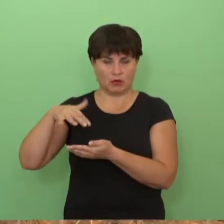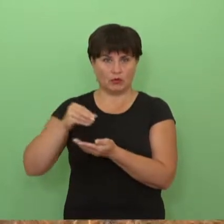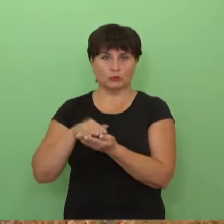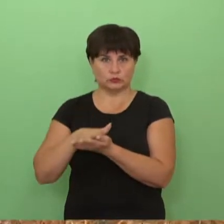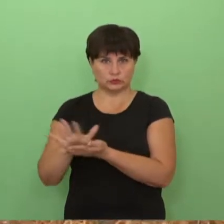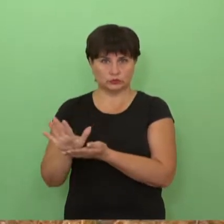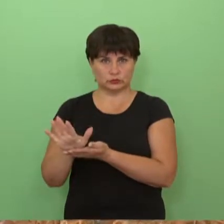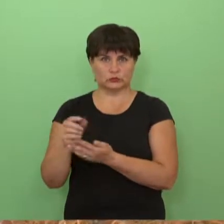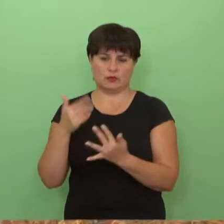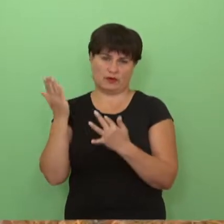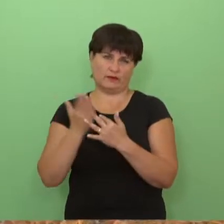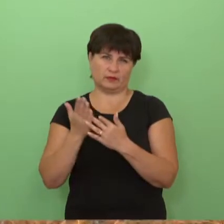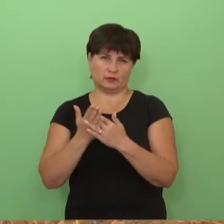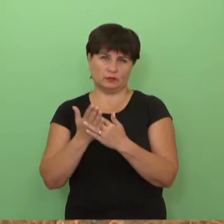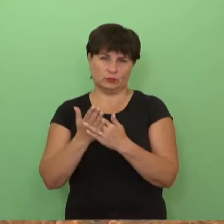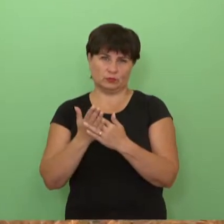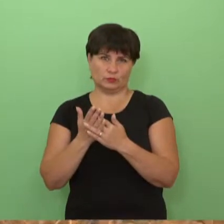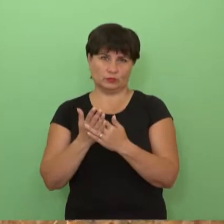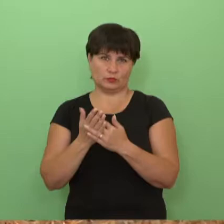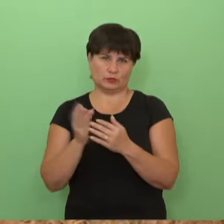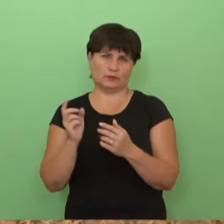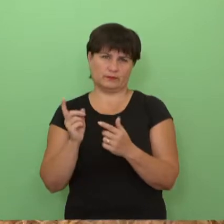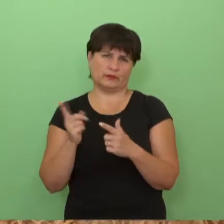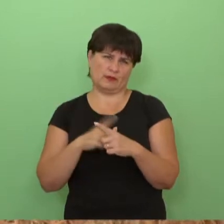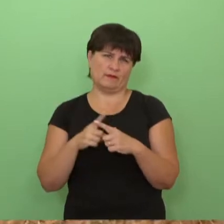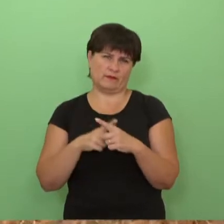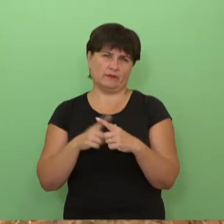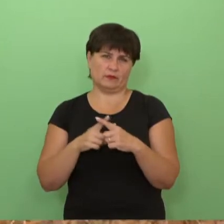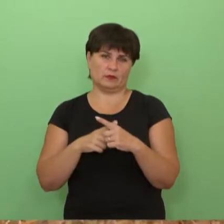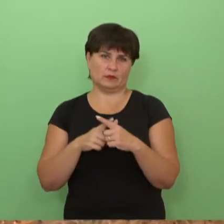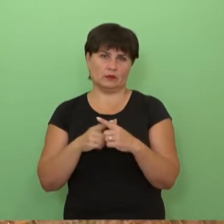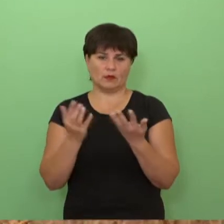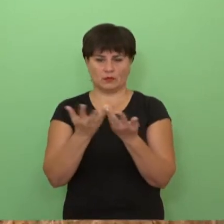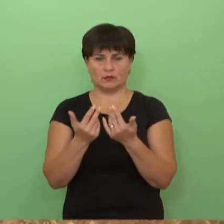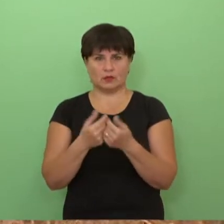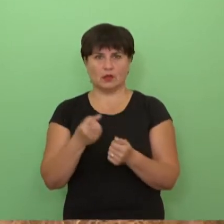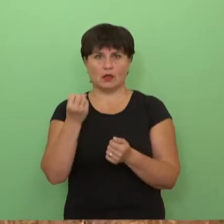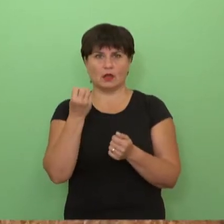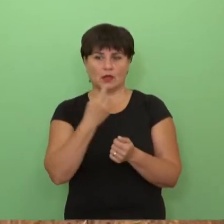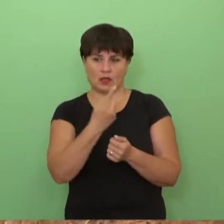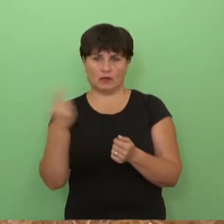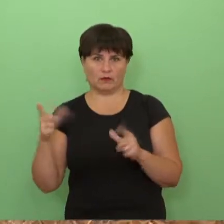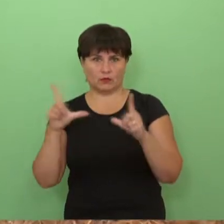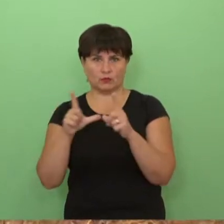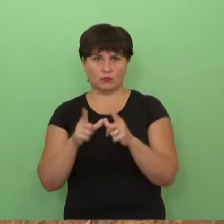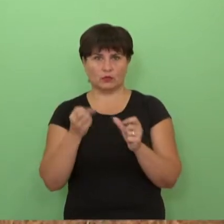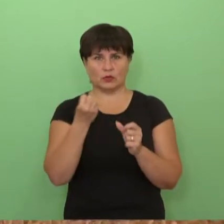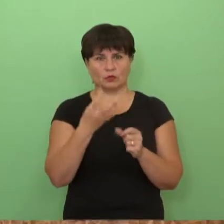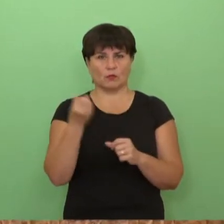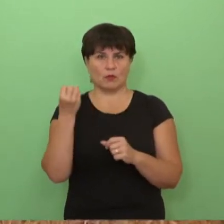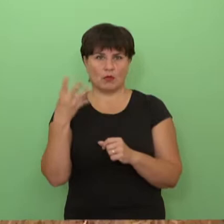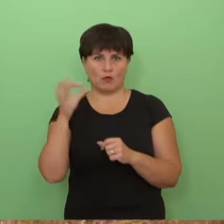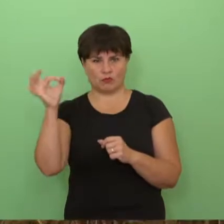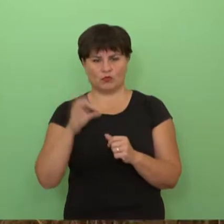svertinį vidurkį, kiek tos išlaidos sudaro vidutiniškai kiekvieno žemdirbio išlaidų struktūroje, apskaičiavimo apie 14-15 procentų